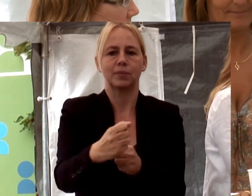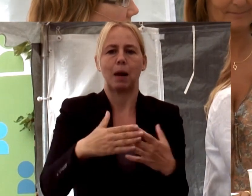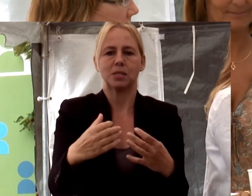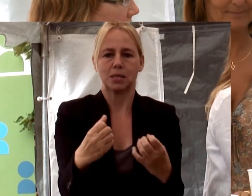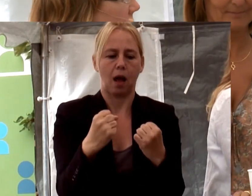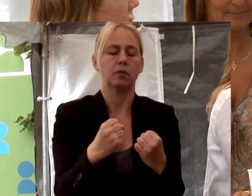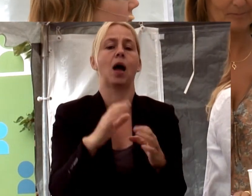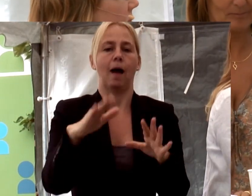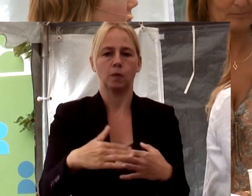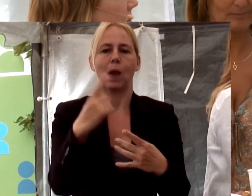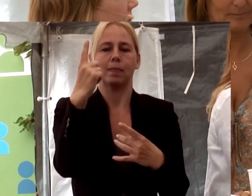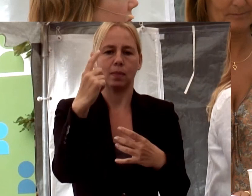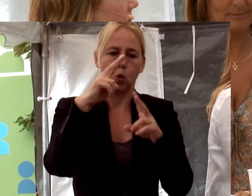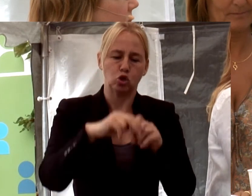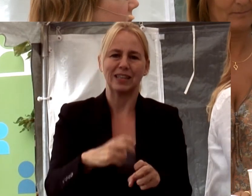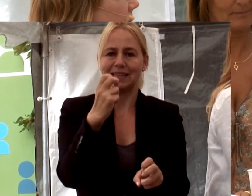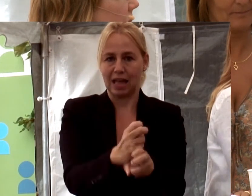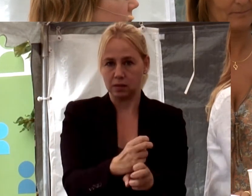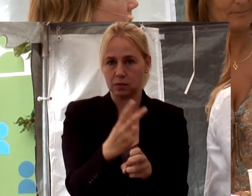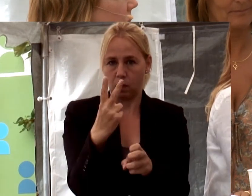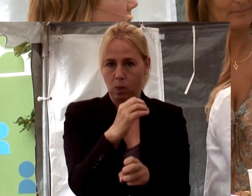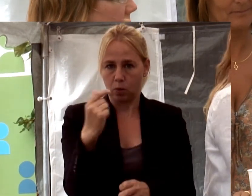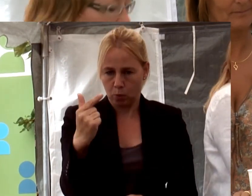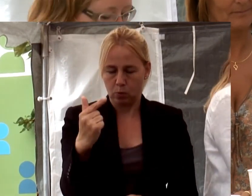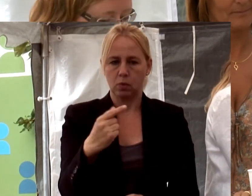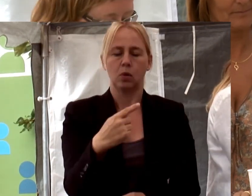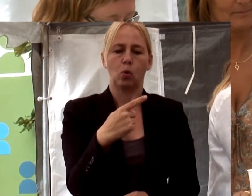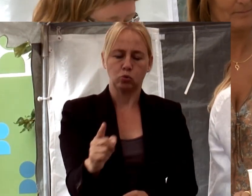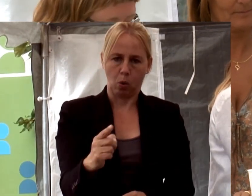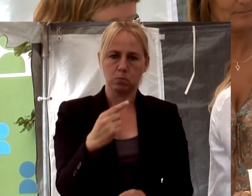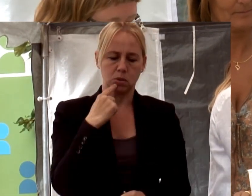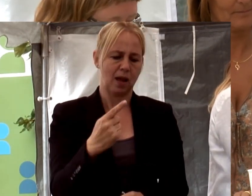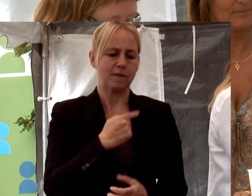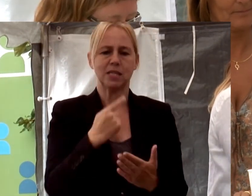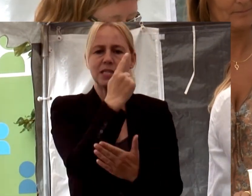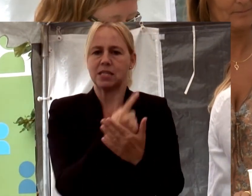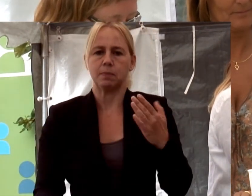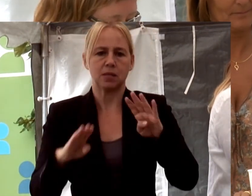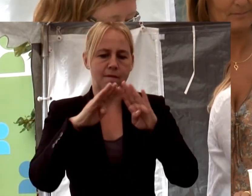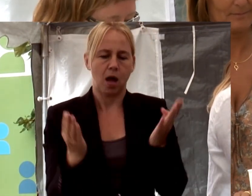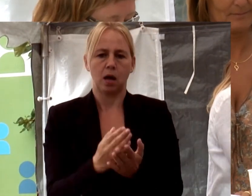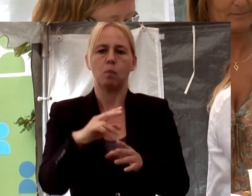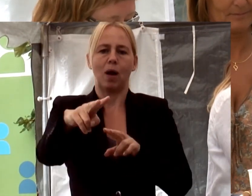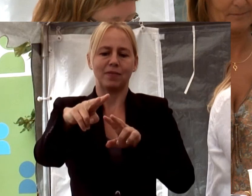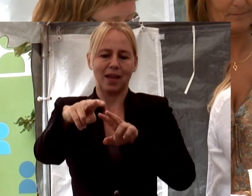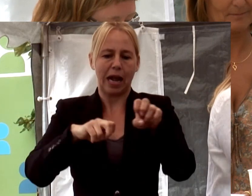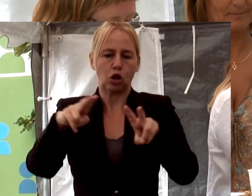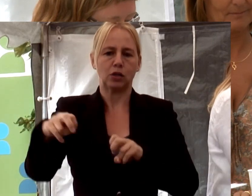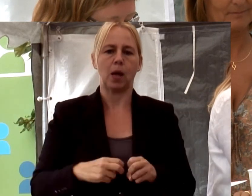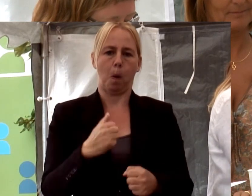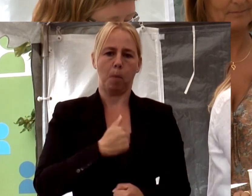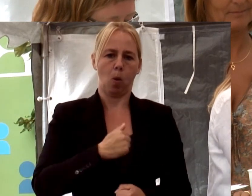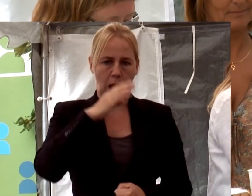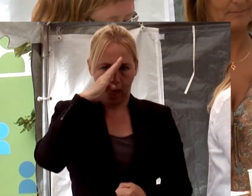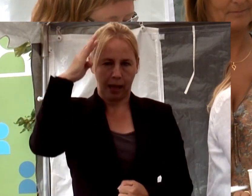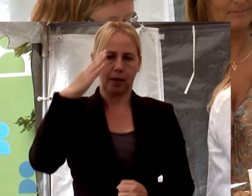test, en undersökning själv 2007. Och de menar att vi är sämst i hela världen på att rekrytera och behålla äldre. Och det var